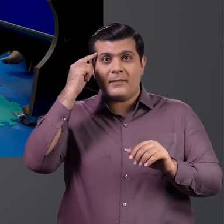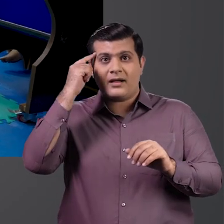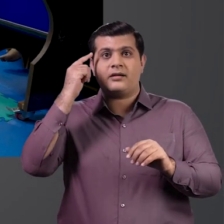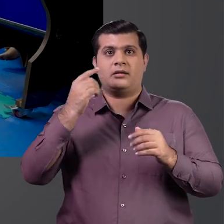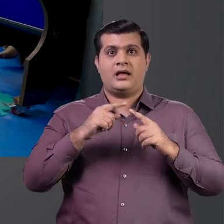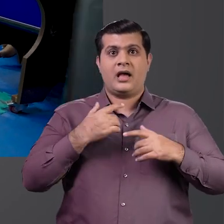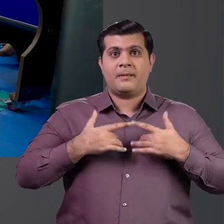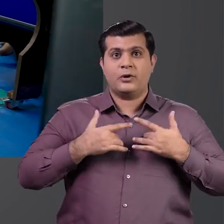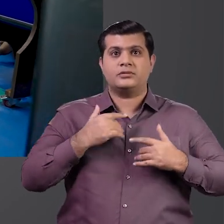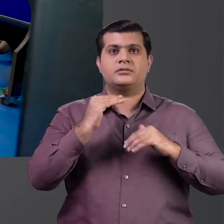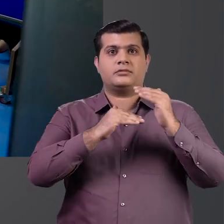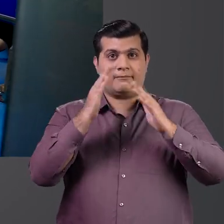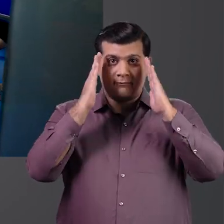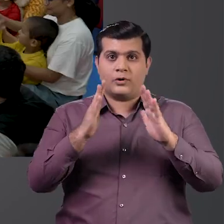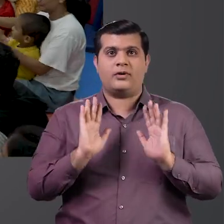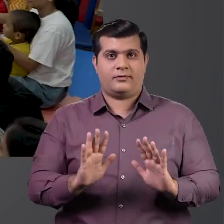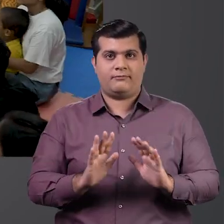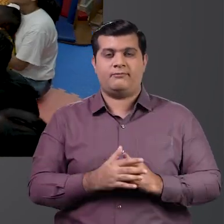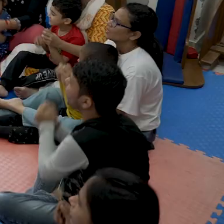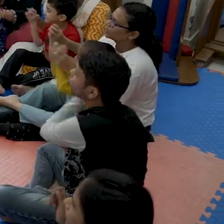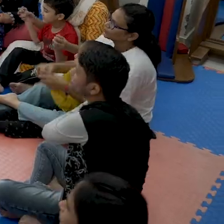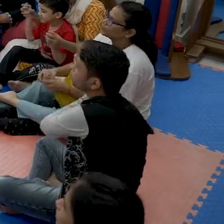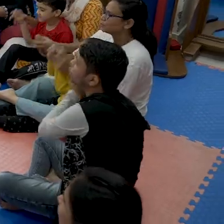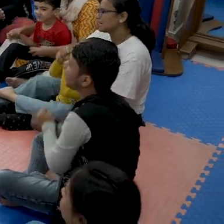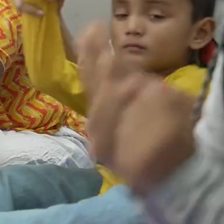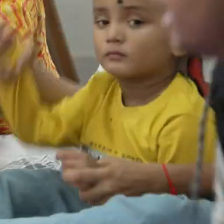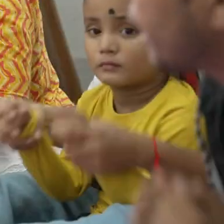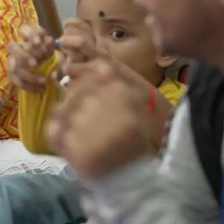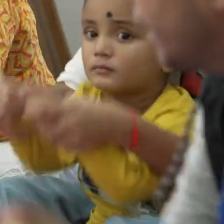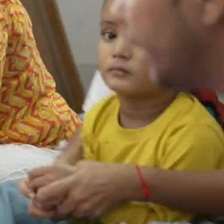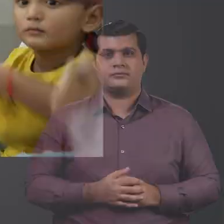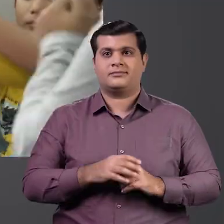प्रेन और Emotional Development पर विशेश ध्यान दिया जाता है